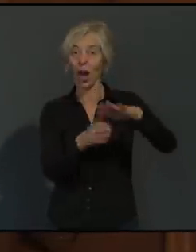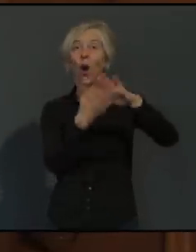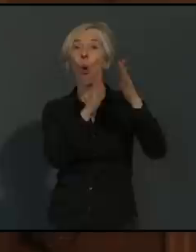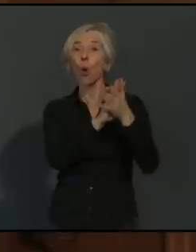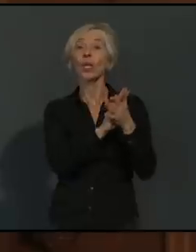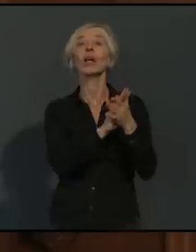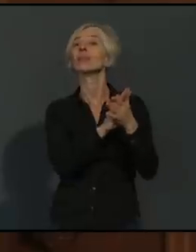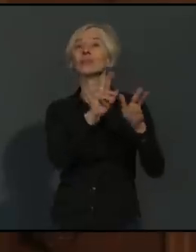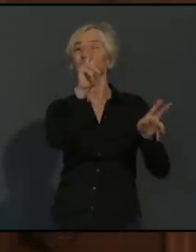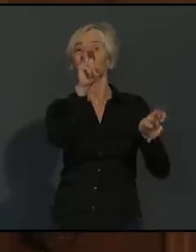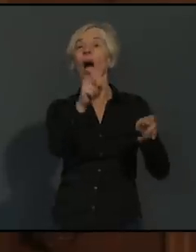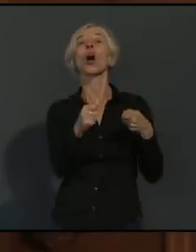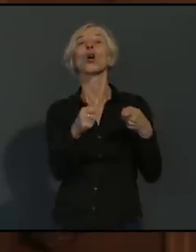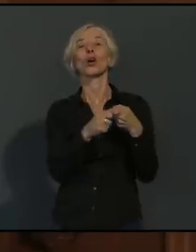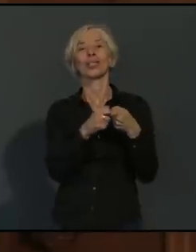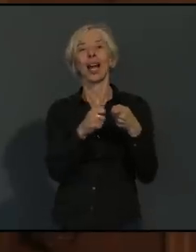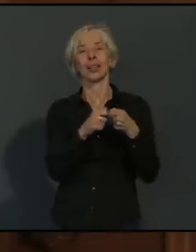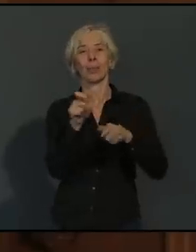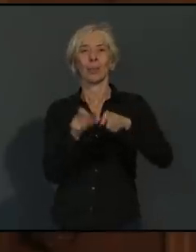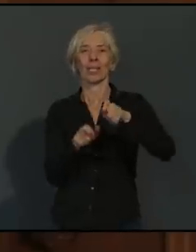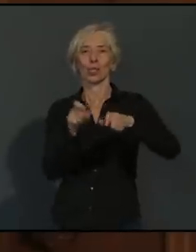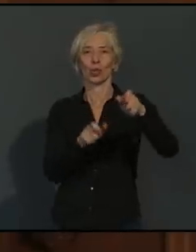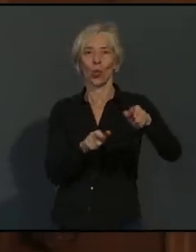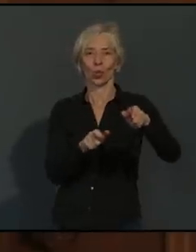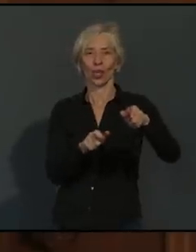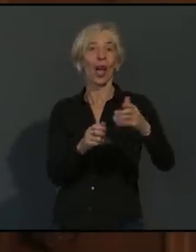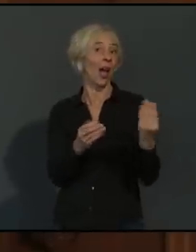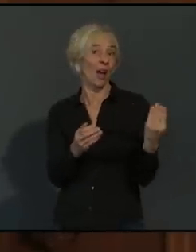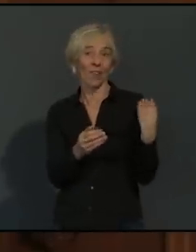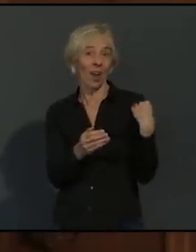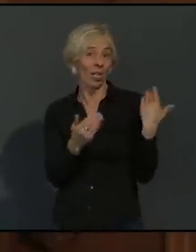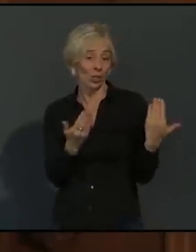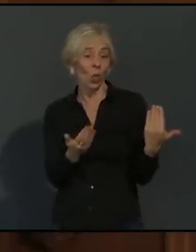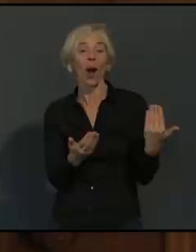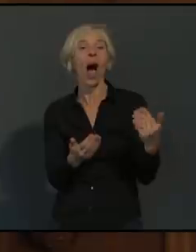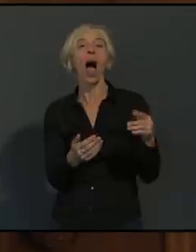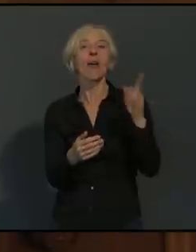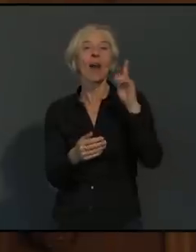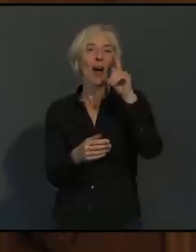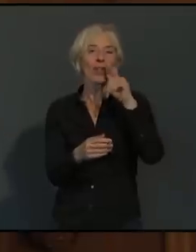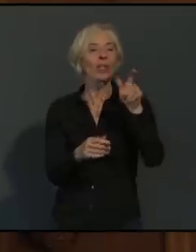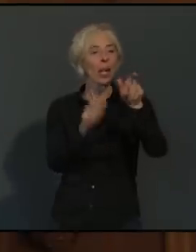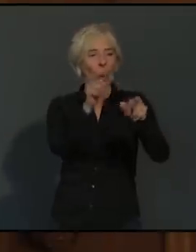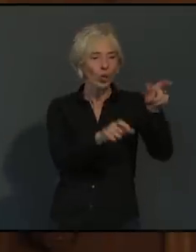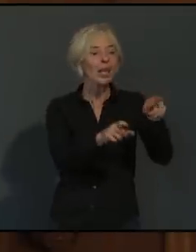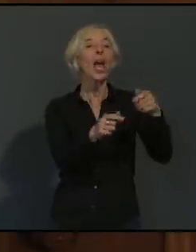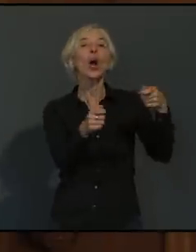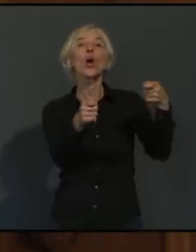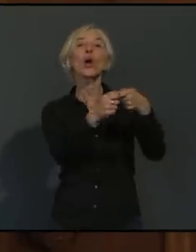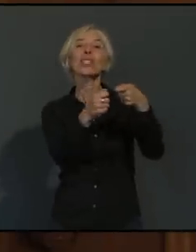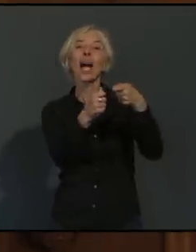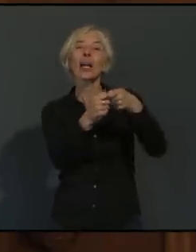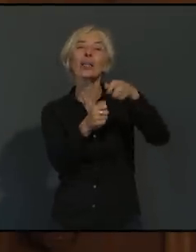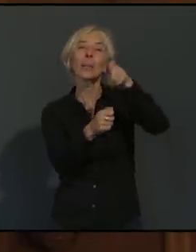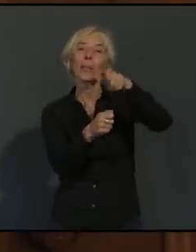Kontaktpersonen bei relevantem Personalmangel nach sieben Tagen wieder arbeiten dürfen, in Krankenhäusern übrigens umgehend.